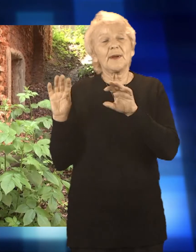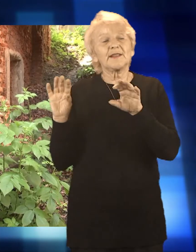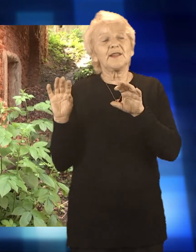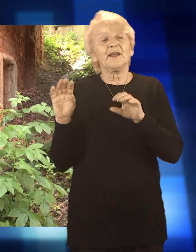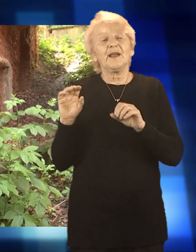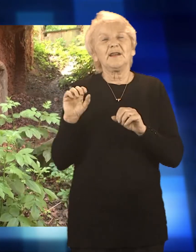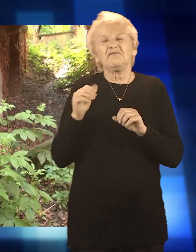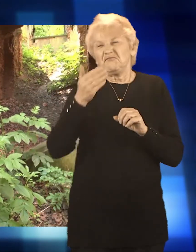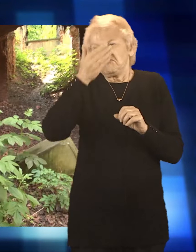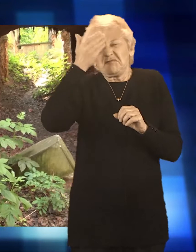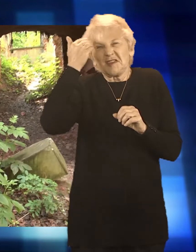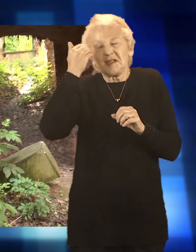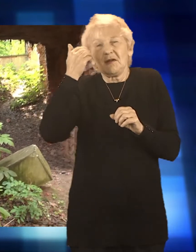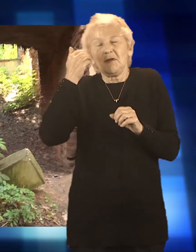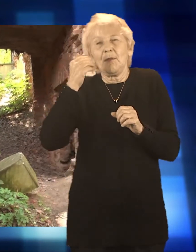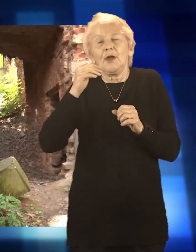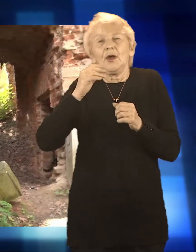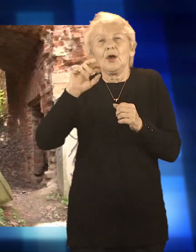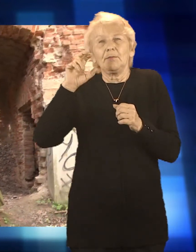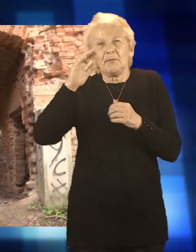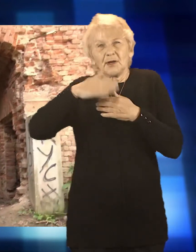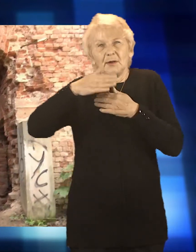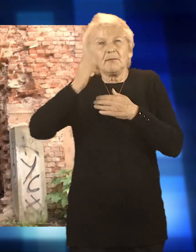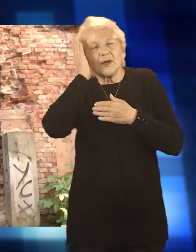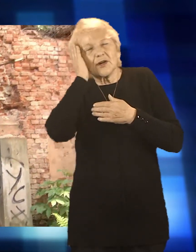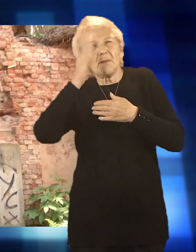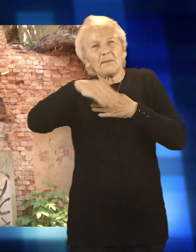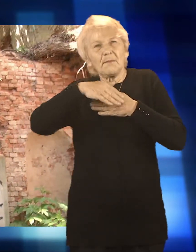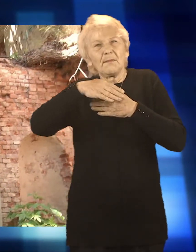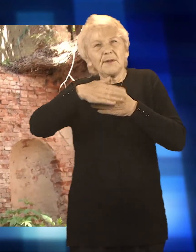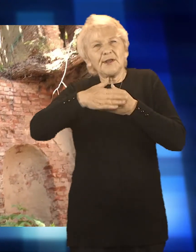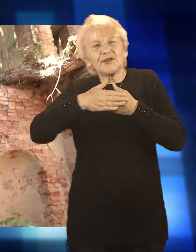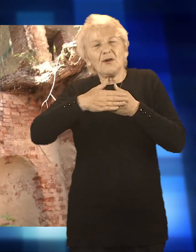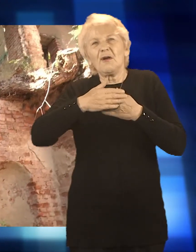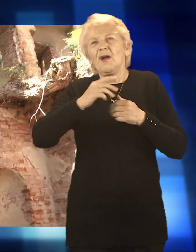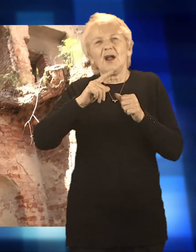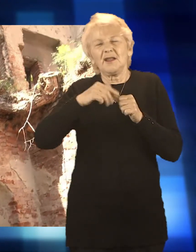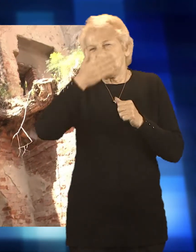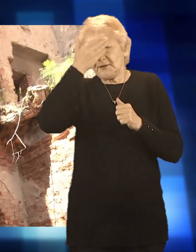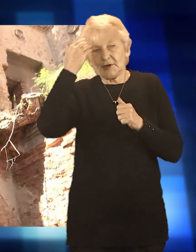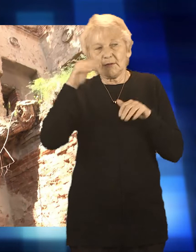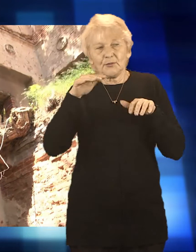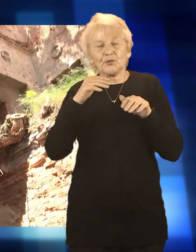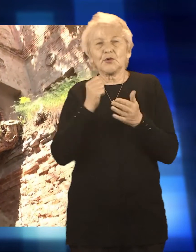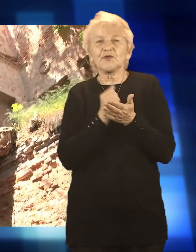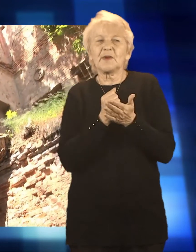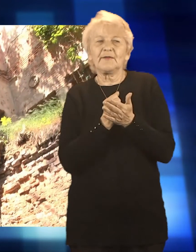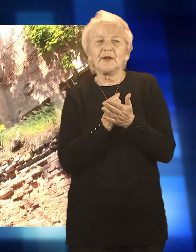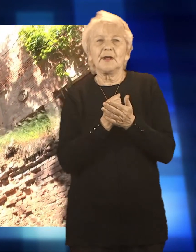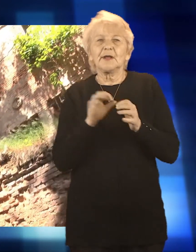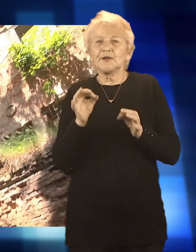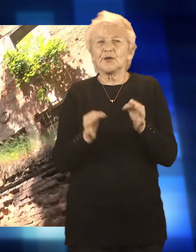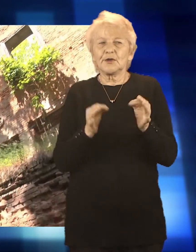temat tej historii Sławikowa i tych okolic. Chociaż mieszkamy po drugiej stronie Odry, czyli parę kilometrów, to